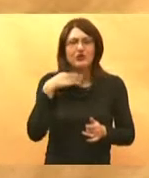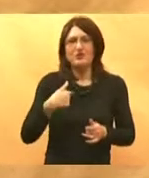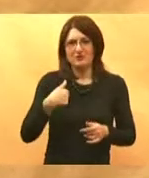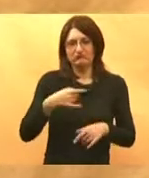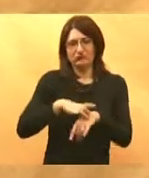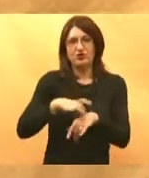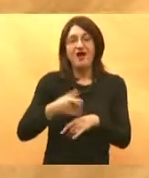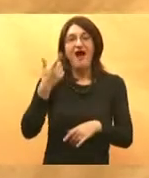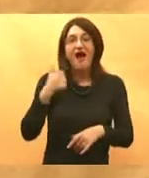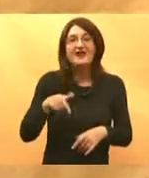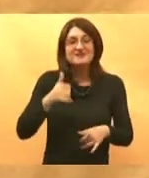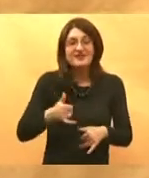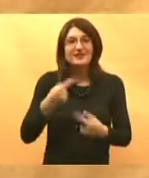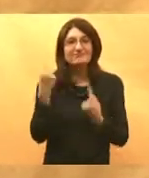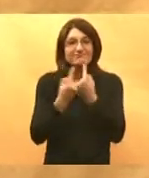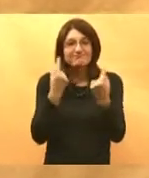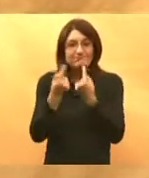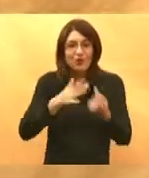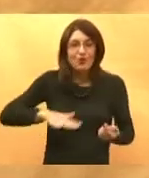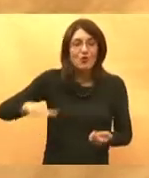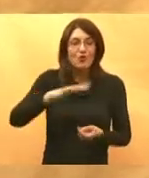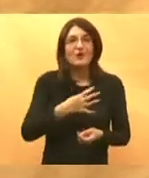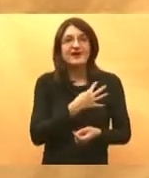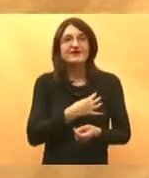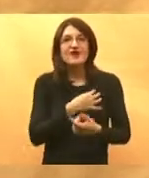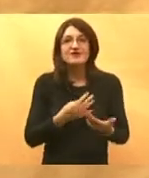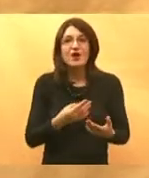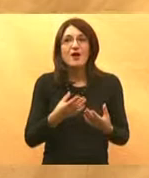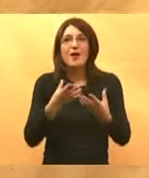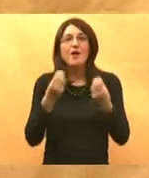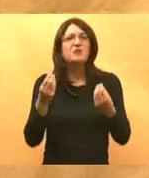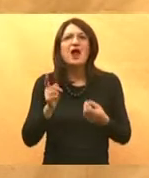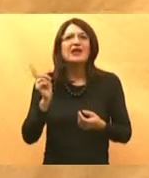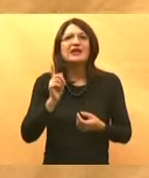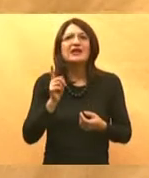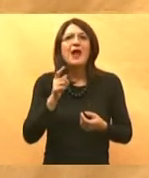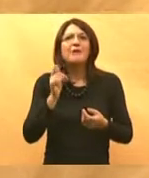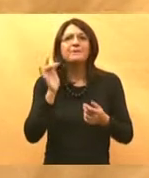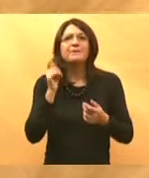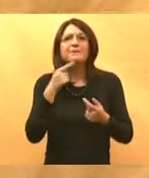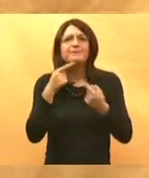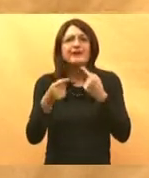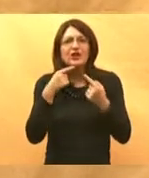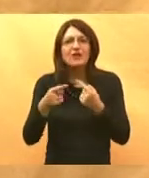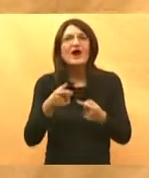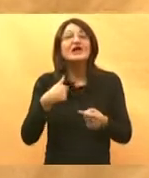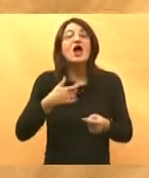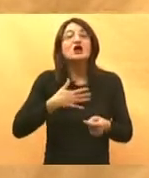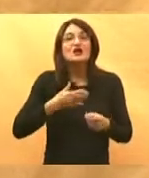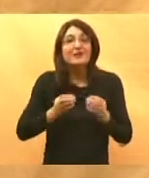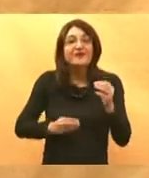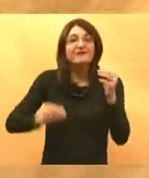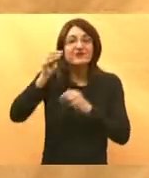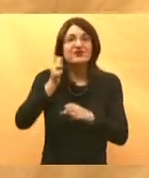raditi ali kažem velik broj obiteljskih lječnika ne bi se na to požalio nego bi htio raditi više medicine